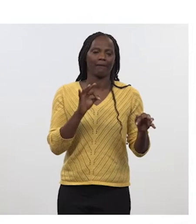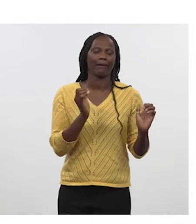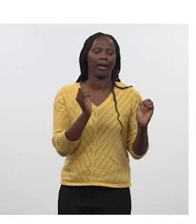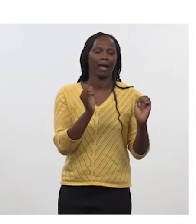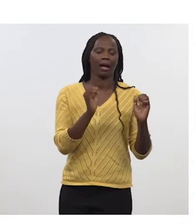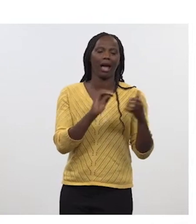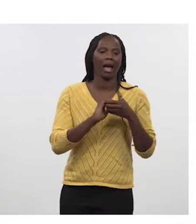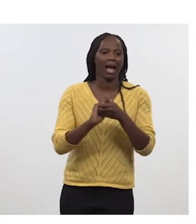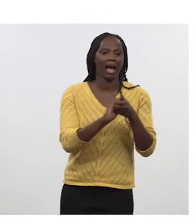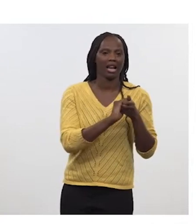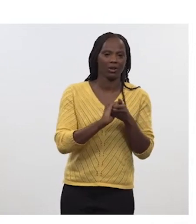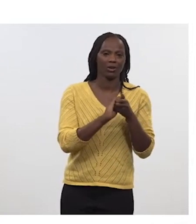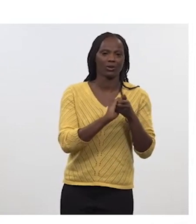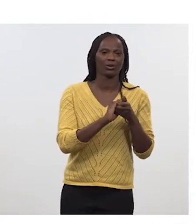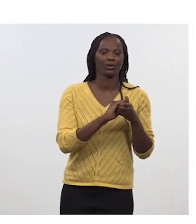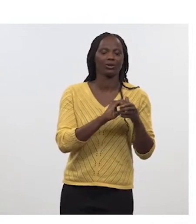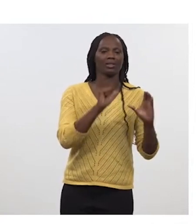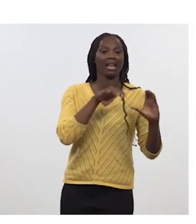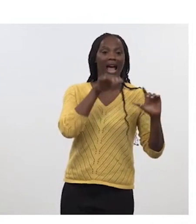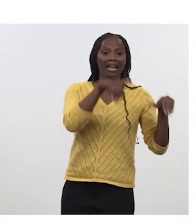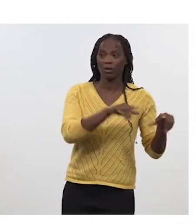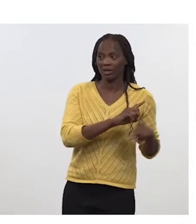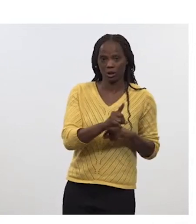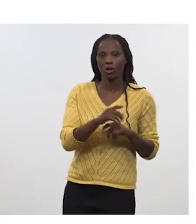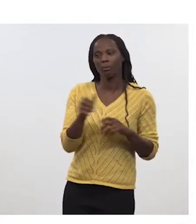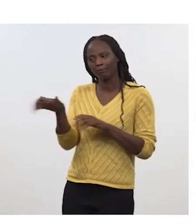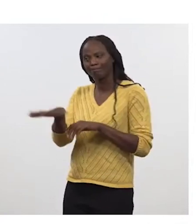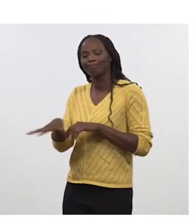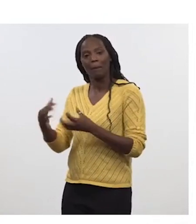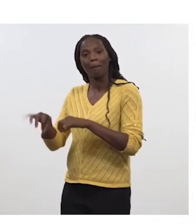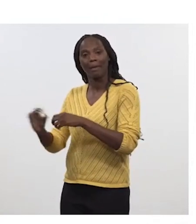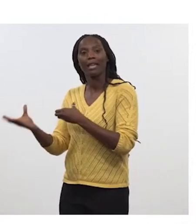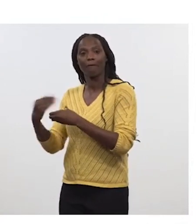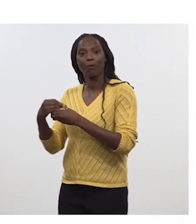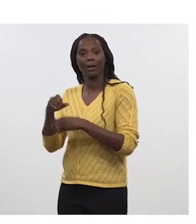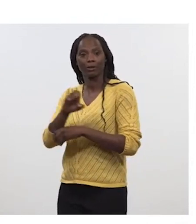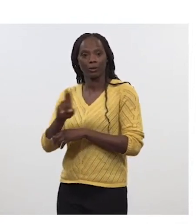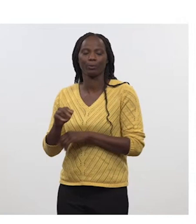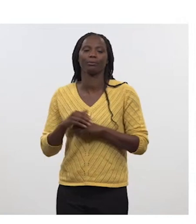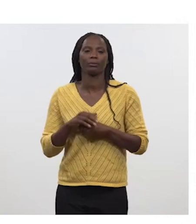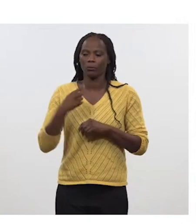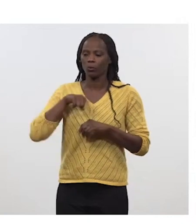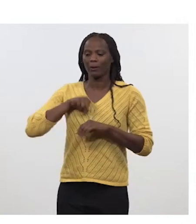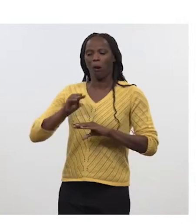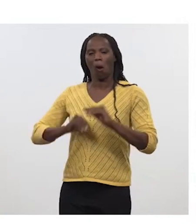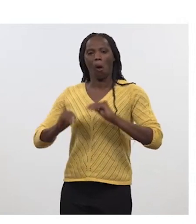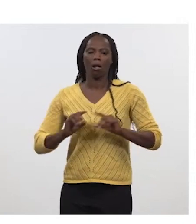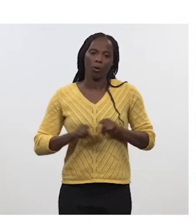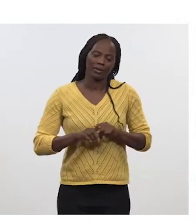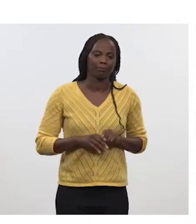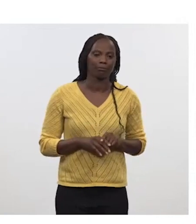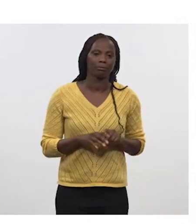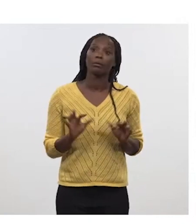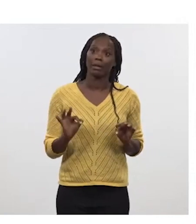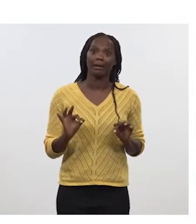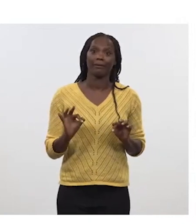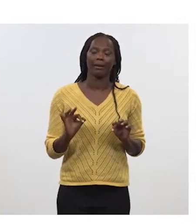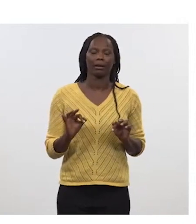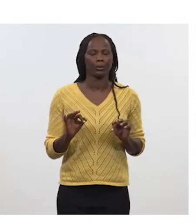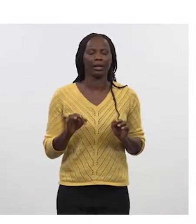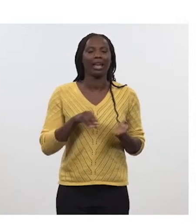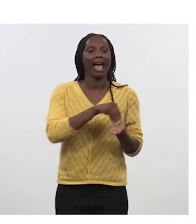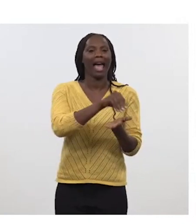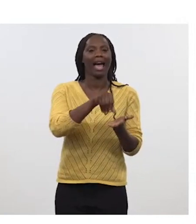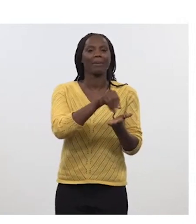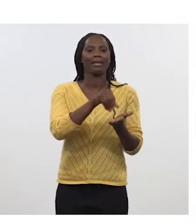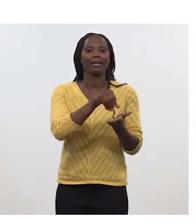membres de l'Union européenne, et que nous devons évidemment en prendre soin. C'est vrai aussi pour la sécurité de l'Arménie en tant que telle,